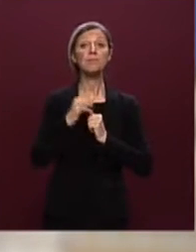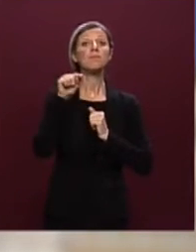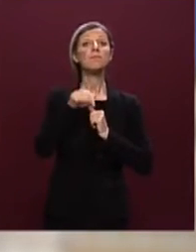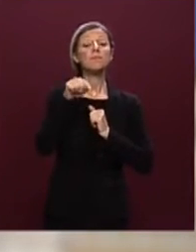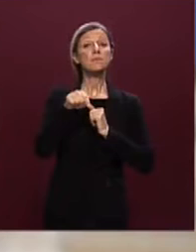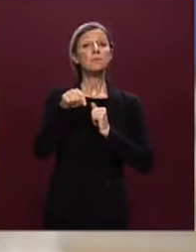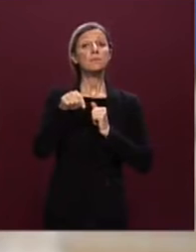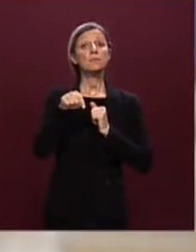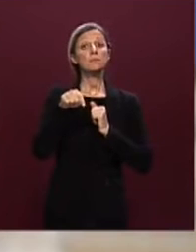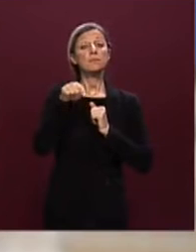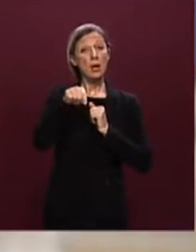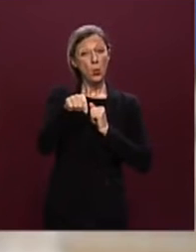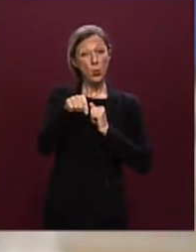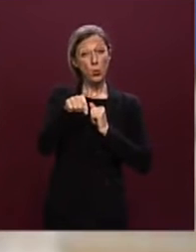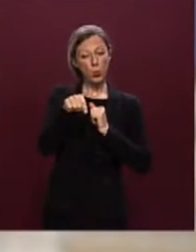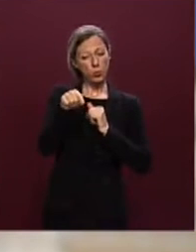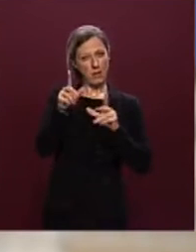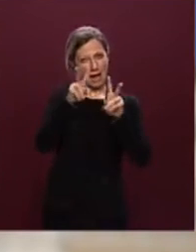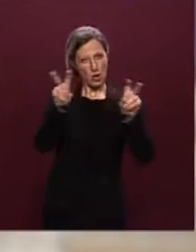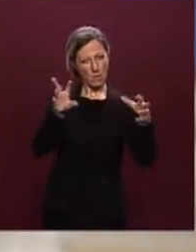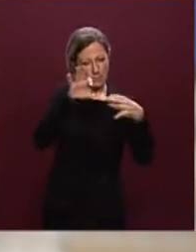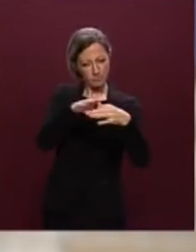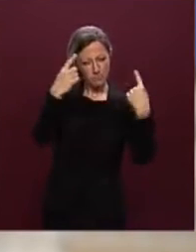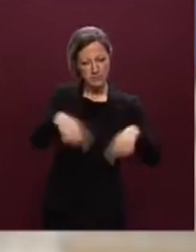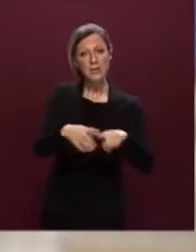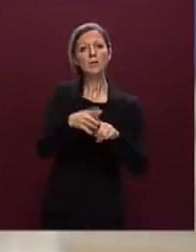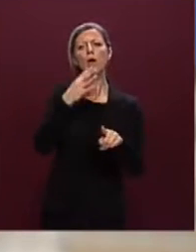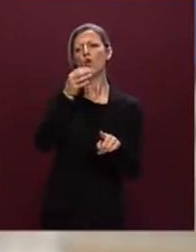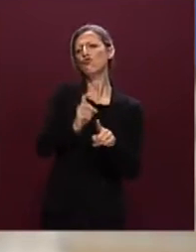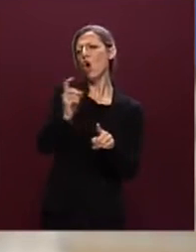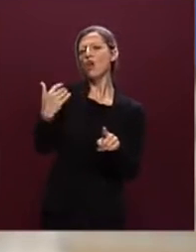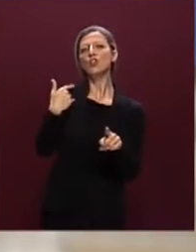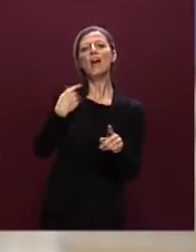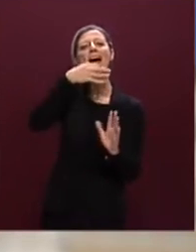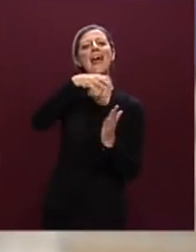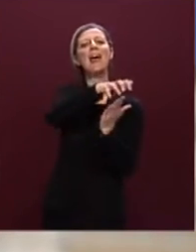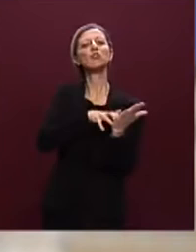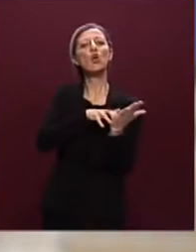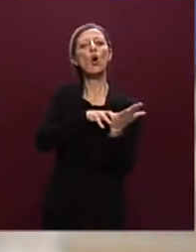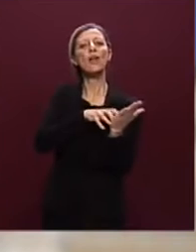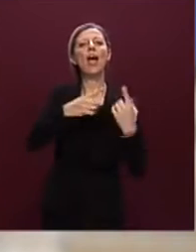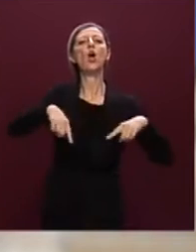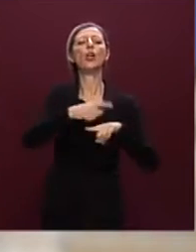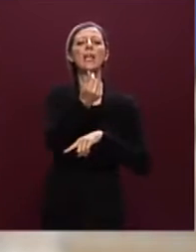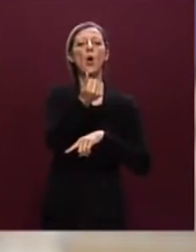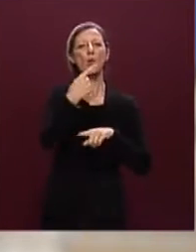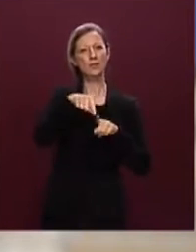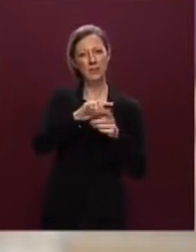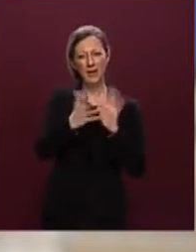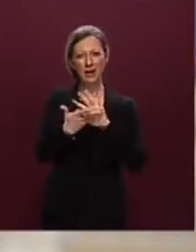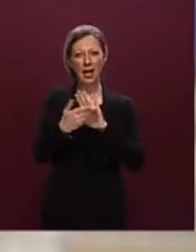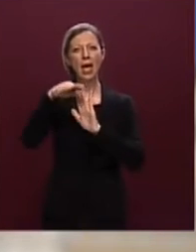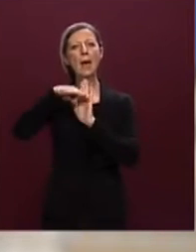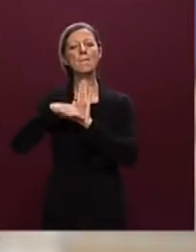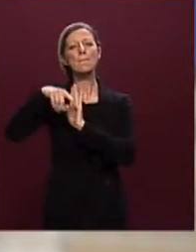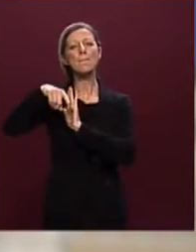abbiamo discusso più volte, ed è stato fatto riferimento nei giorni scorsi, alla relazione della Corte dei Conti sullo stato di attuazione del Piano